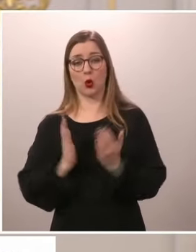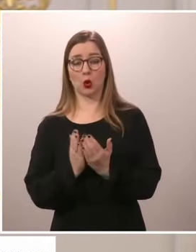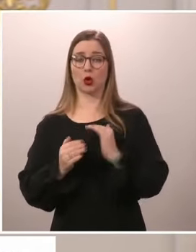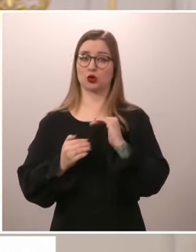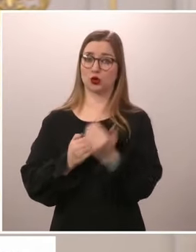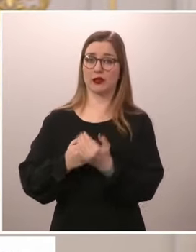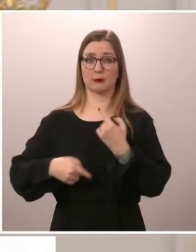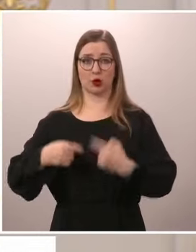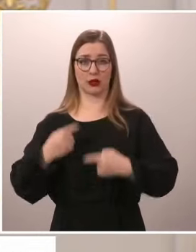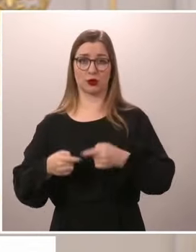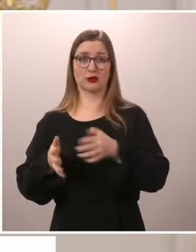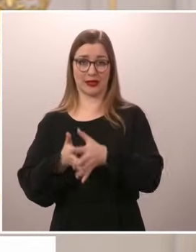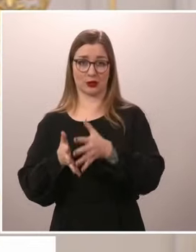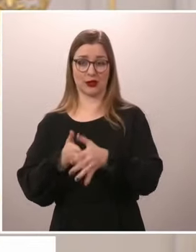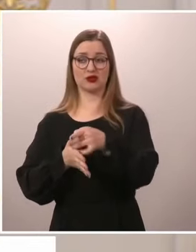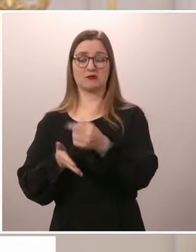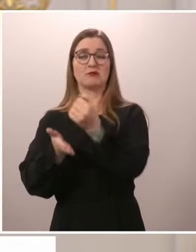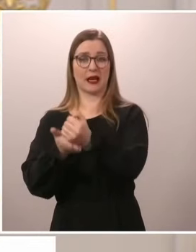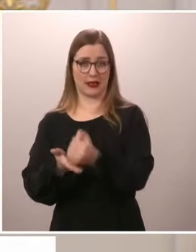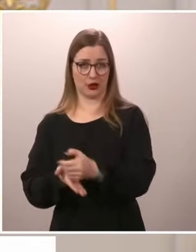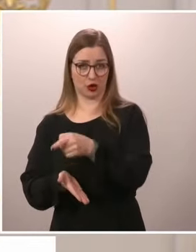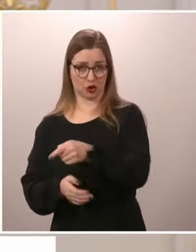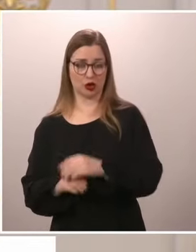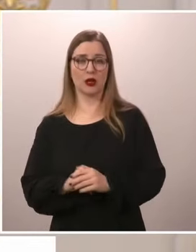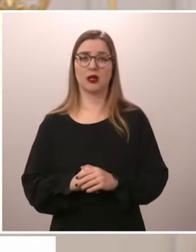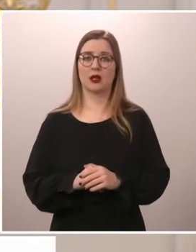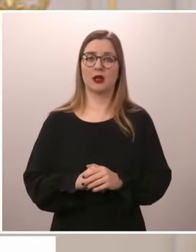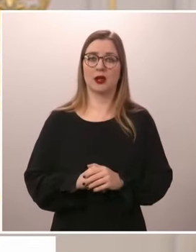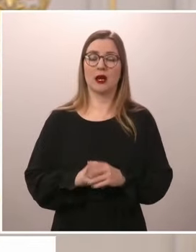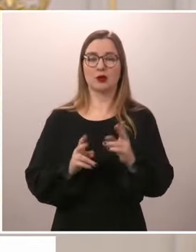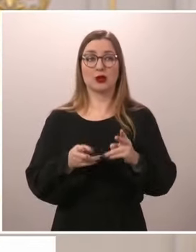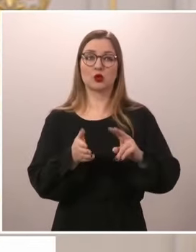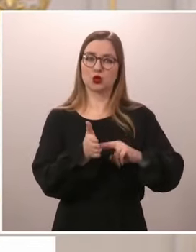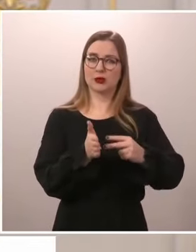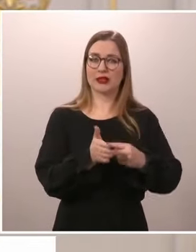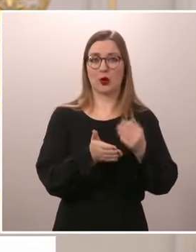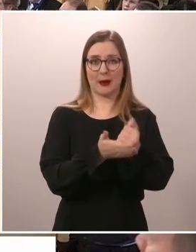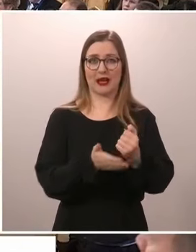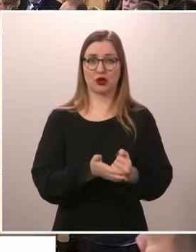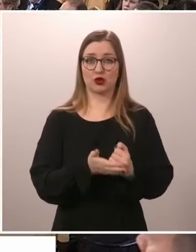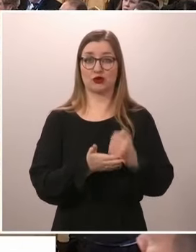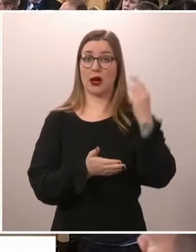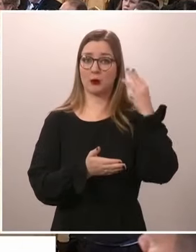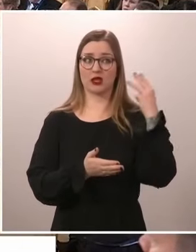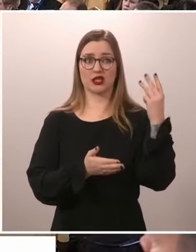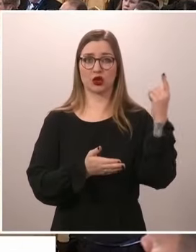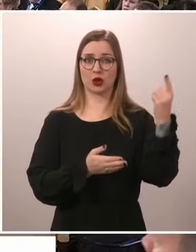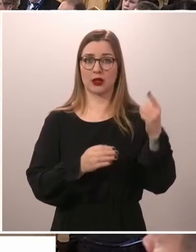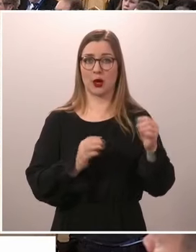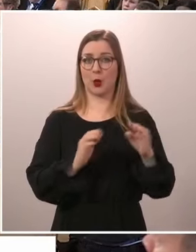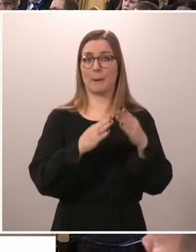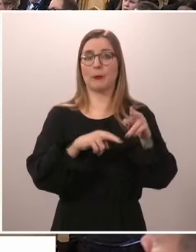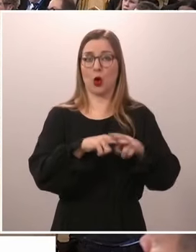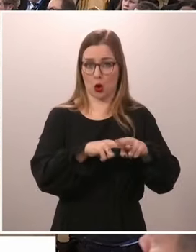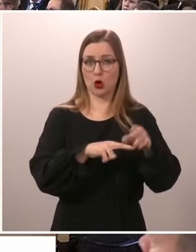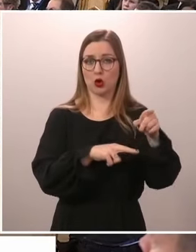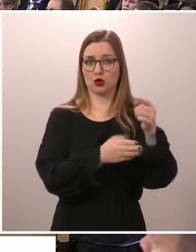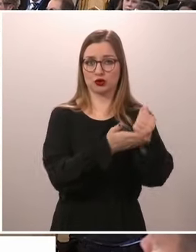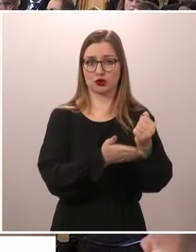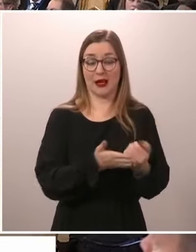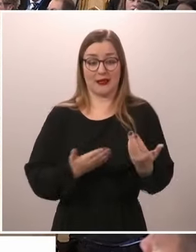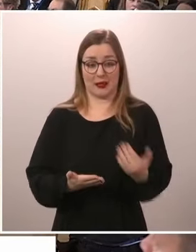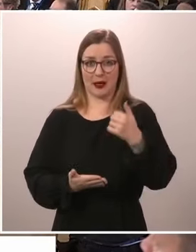ja sitten puolustuspoliittisessa selonteossa, ja ne suuret suunnittelupäätökset tehdään tietysti Washingtonin huippukokouksessa tämän vuoden